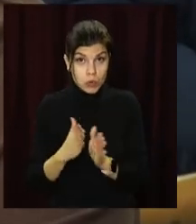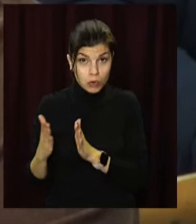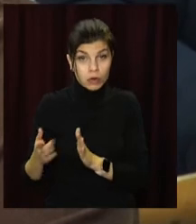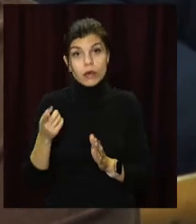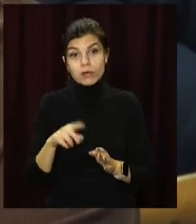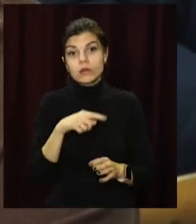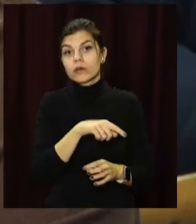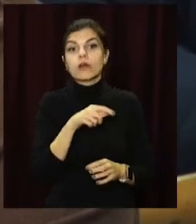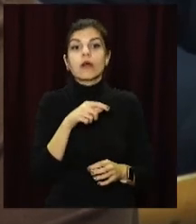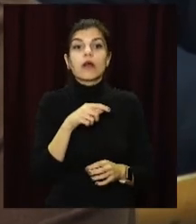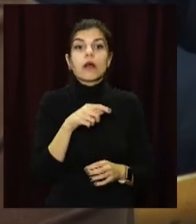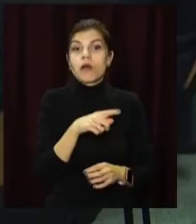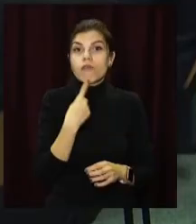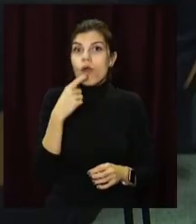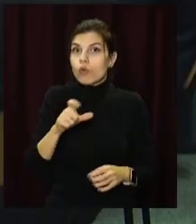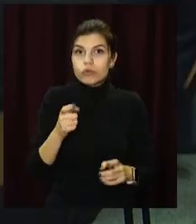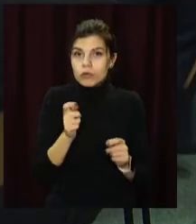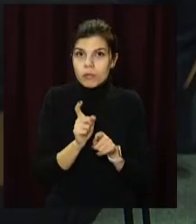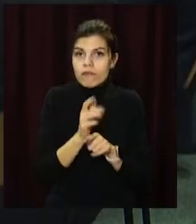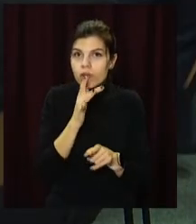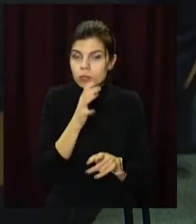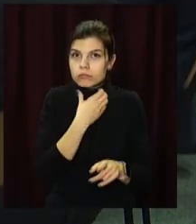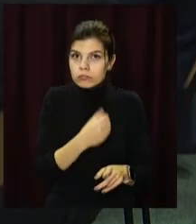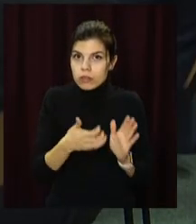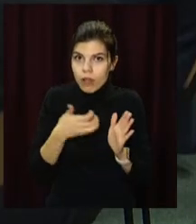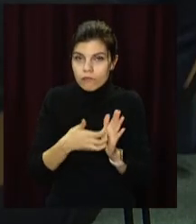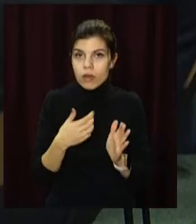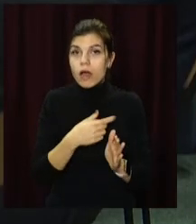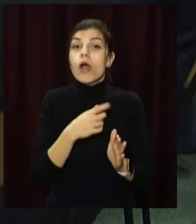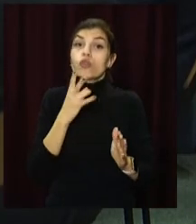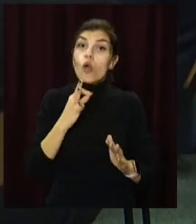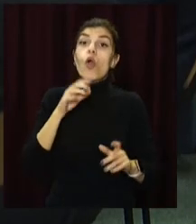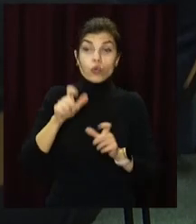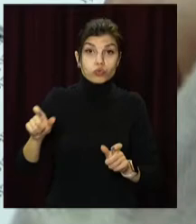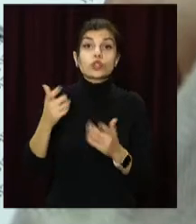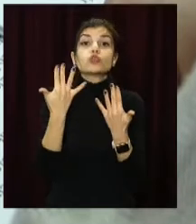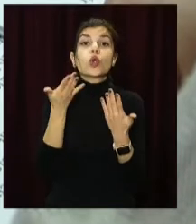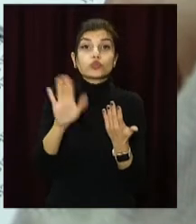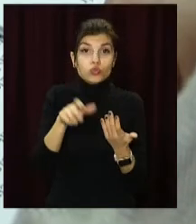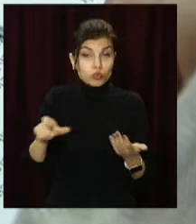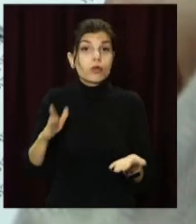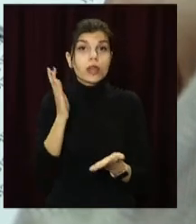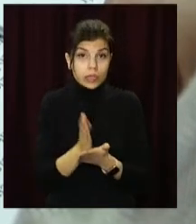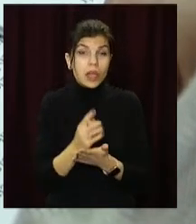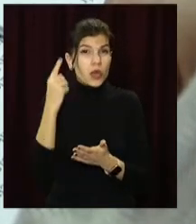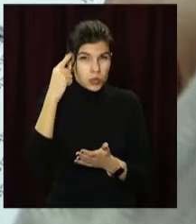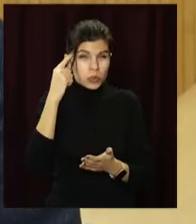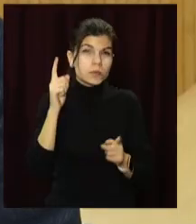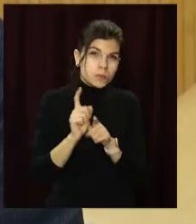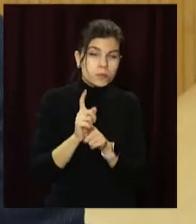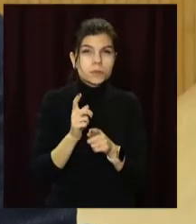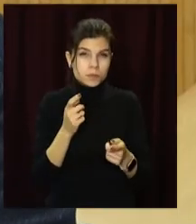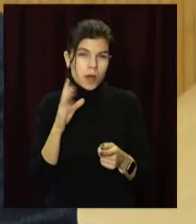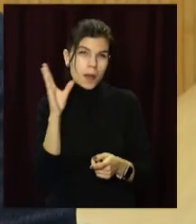просто не змогуть виконувати цю роботу. Підрядники запевняють, робочих рук вистачає. Тому всі роботи виконують у встановлені терміни.